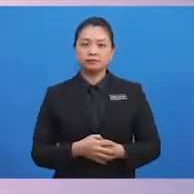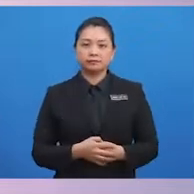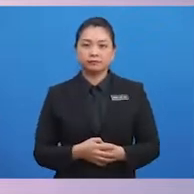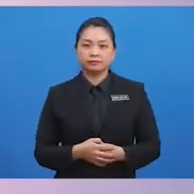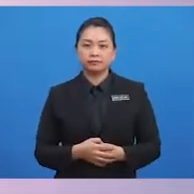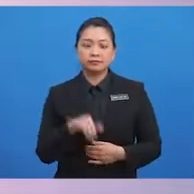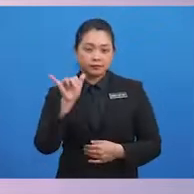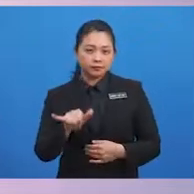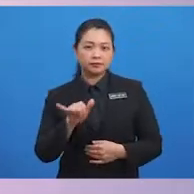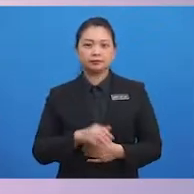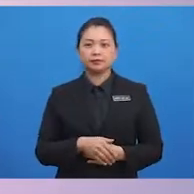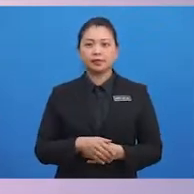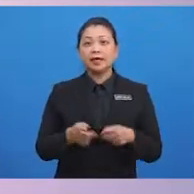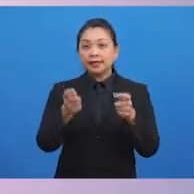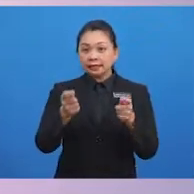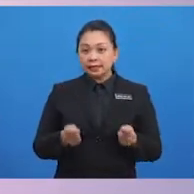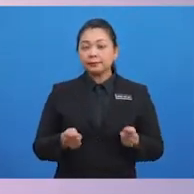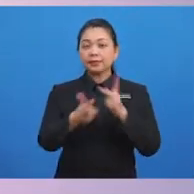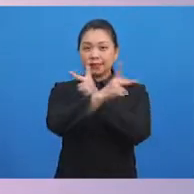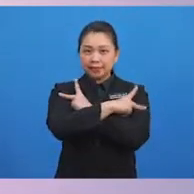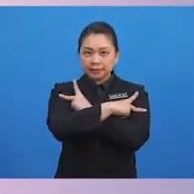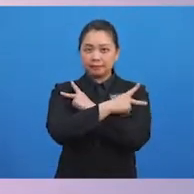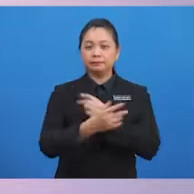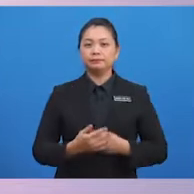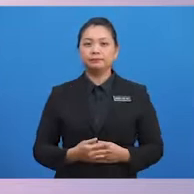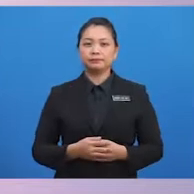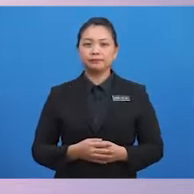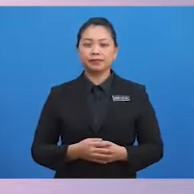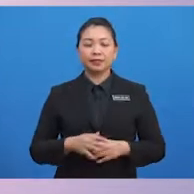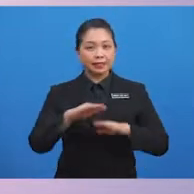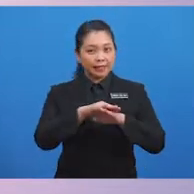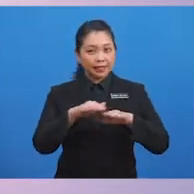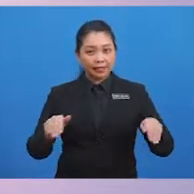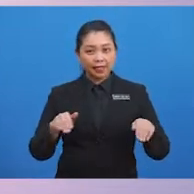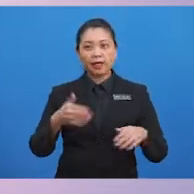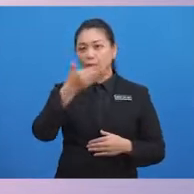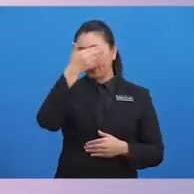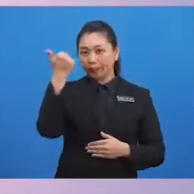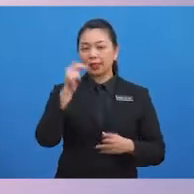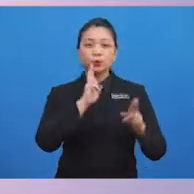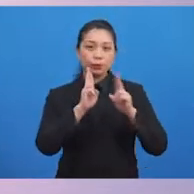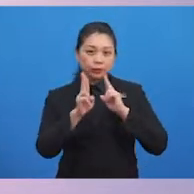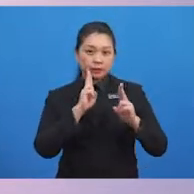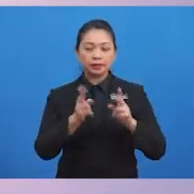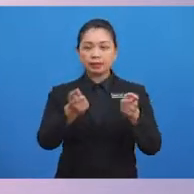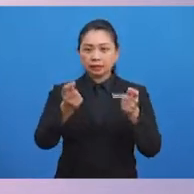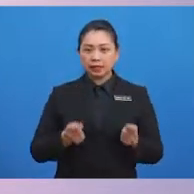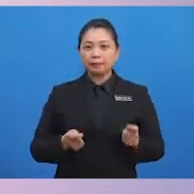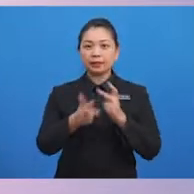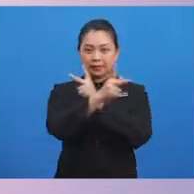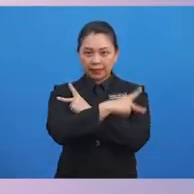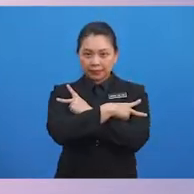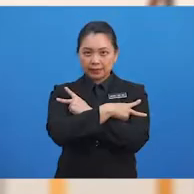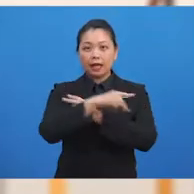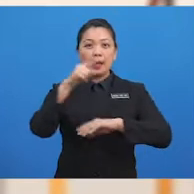Ya, terima kasih. Jangan lupa untuk mengucap terima kasih